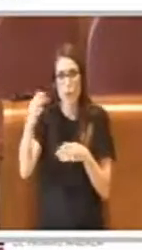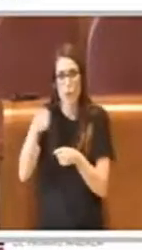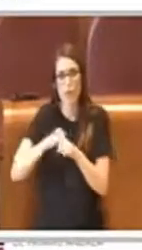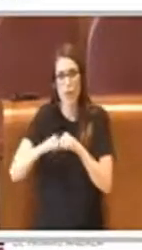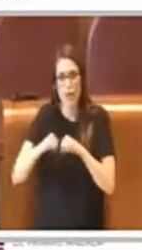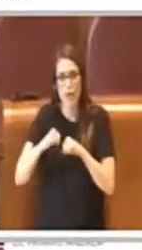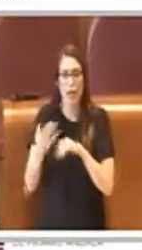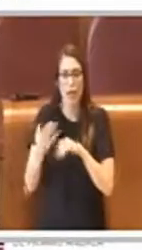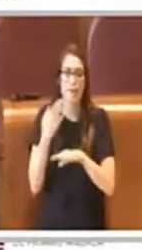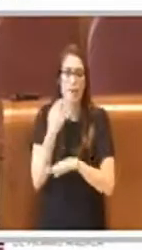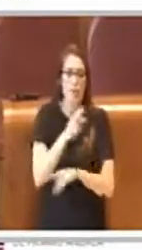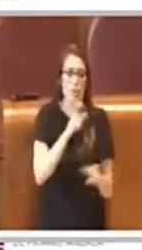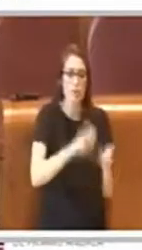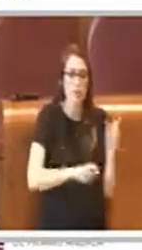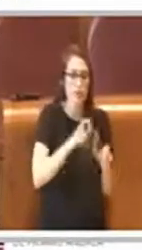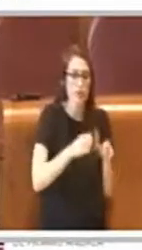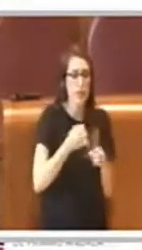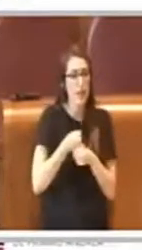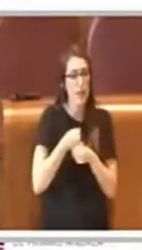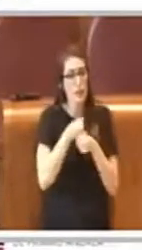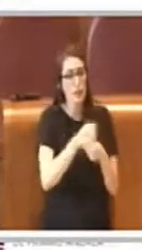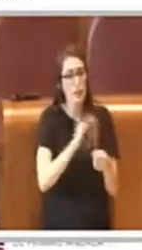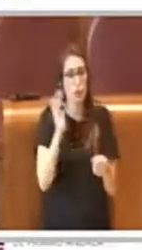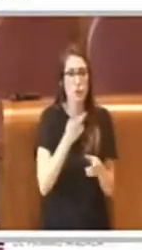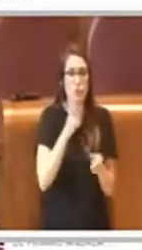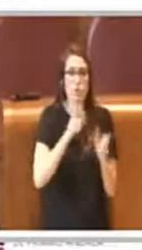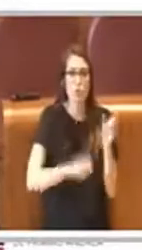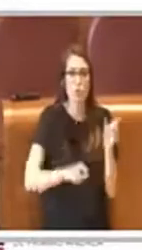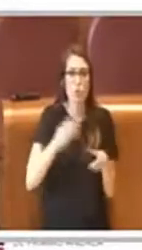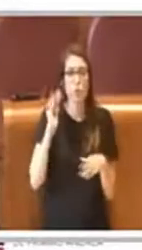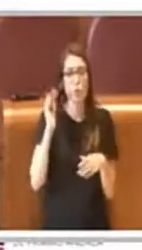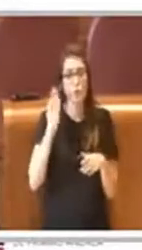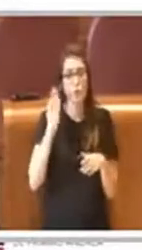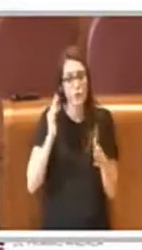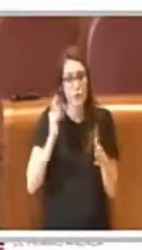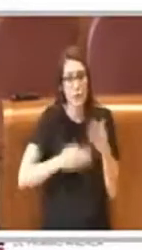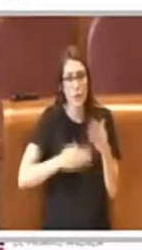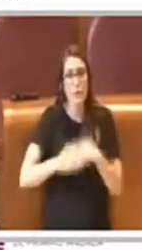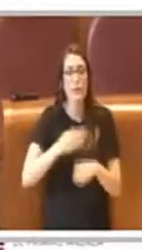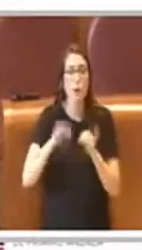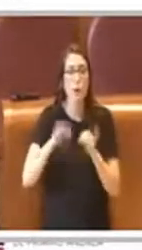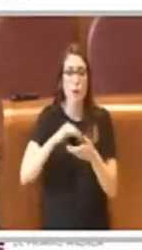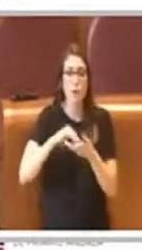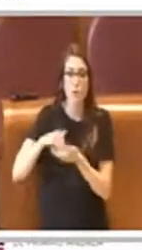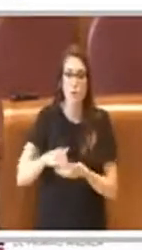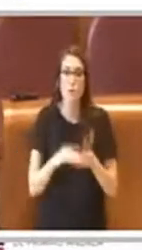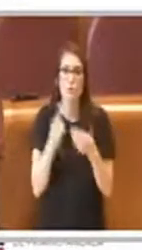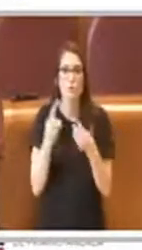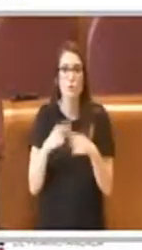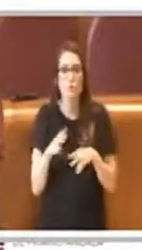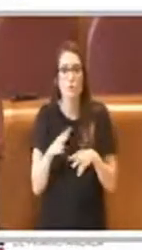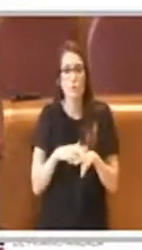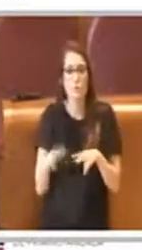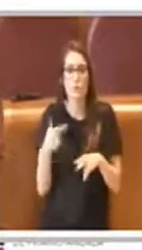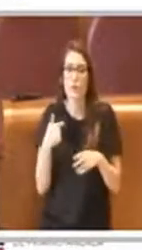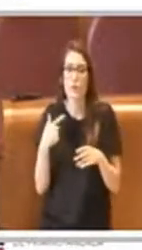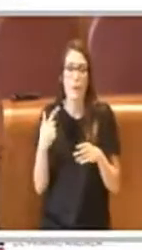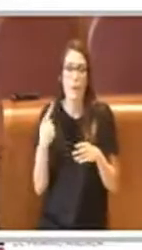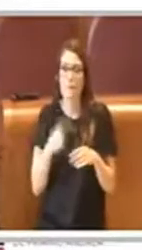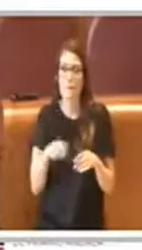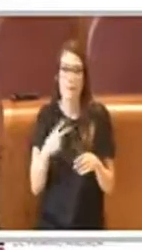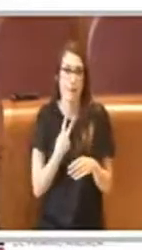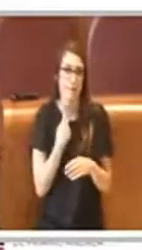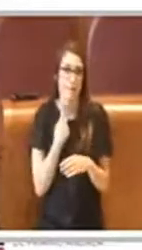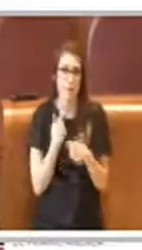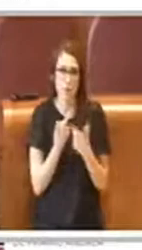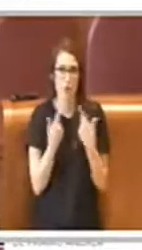in cittadina a rappresentare tutti i cittadini con disabilità o associazioni di quel municipio, mi sembra veramente troppo forzato,